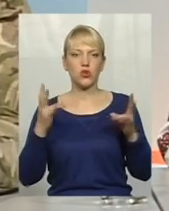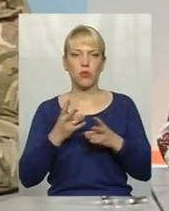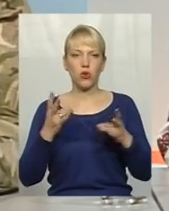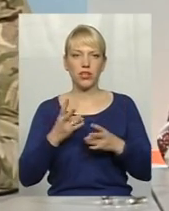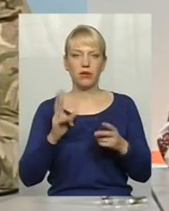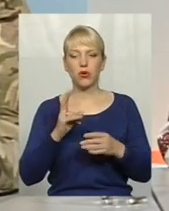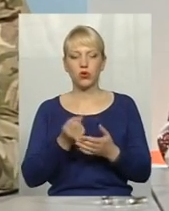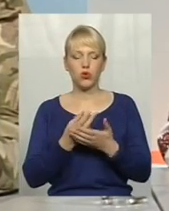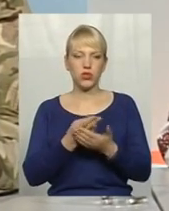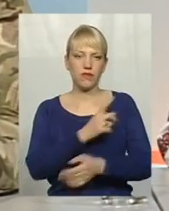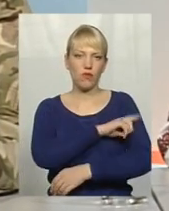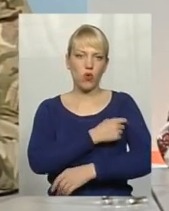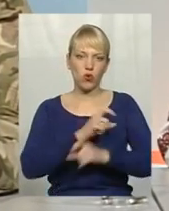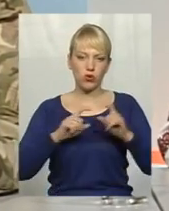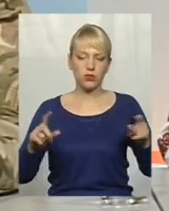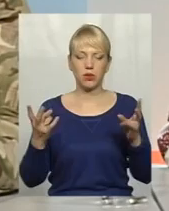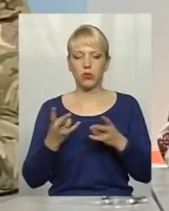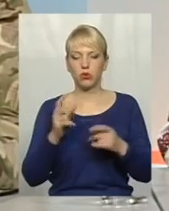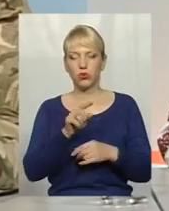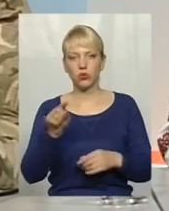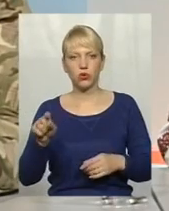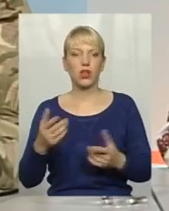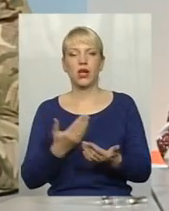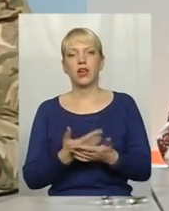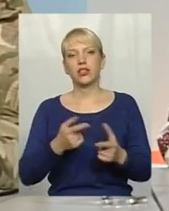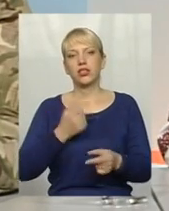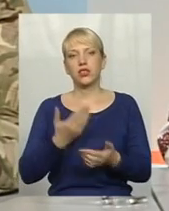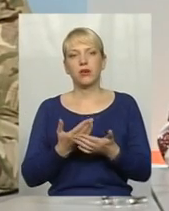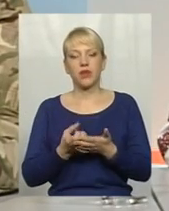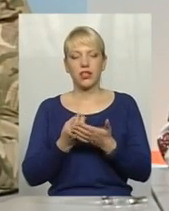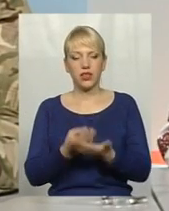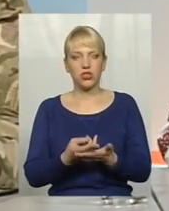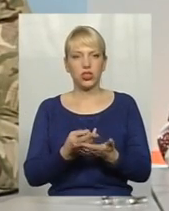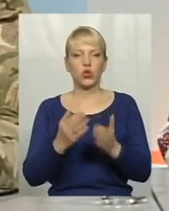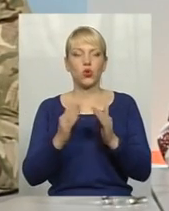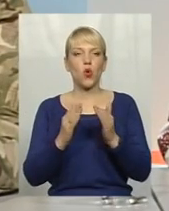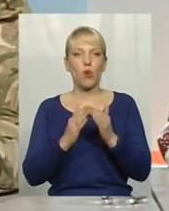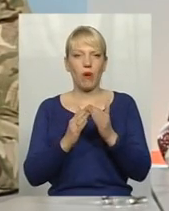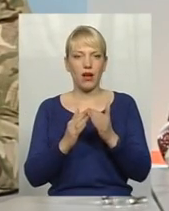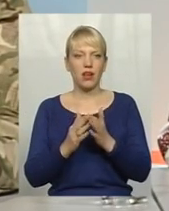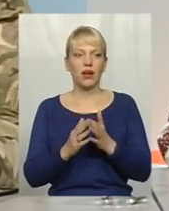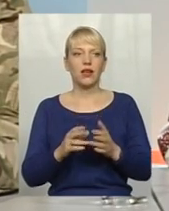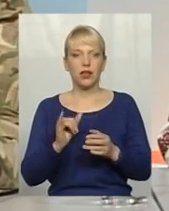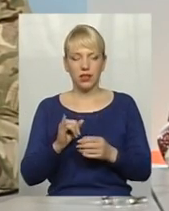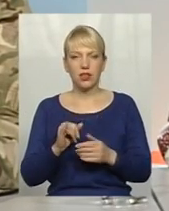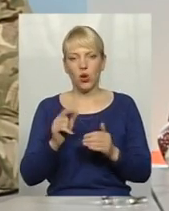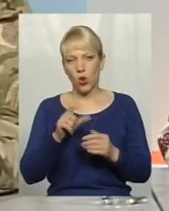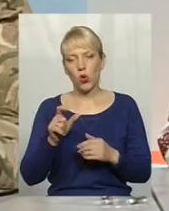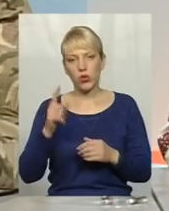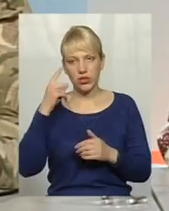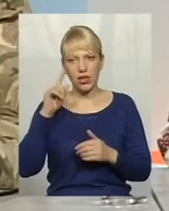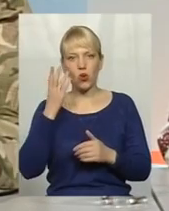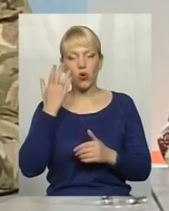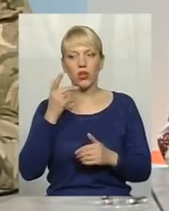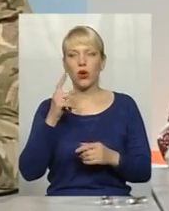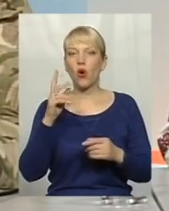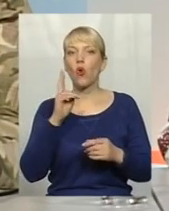чи хтось лежить в госпіталі, потребує то-то, або чи лежить прикований до ліжка вдома. І люди, ви знаєте, коли знають